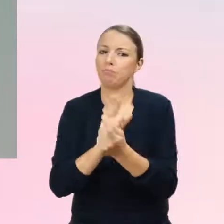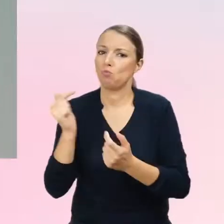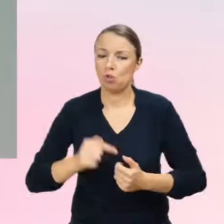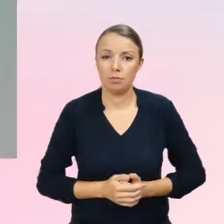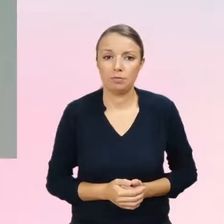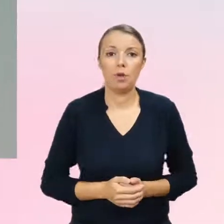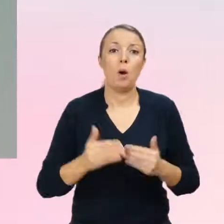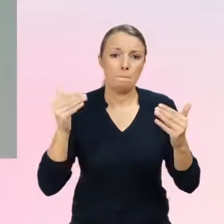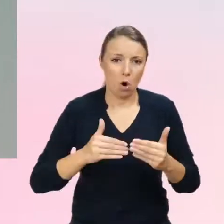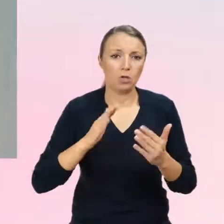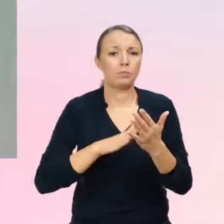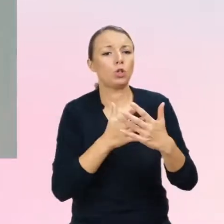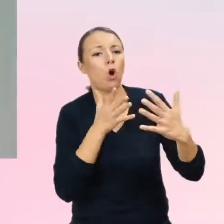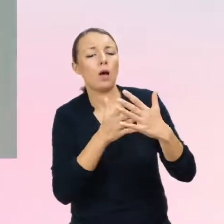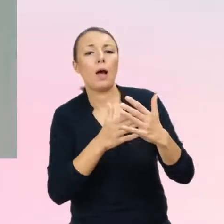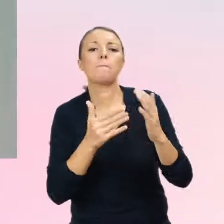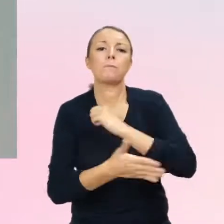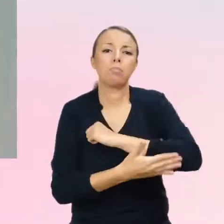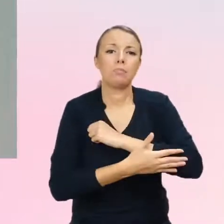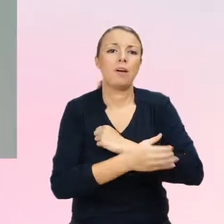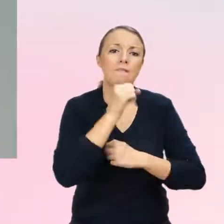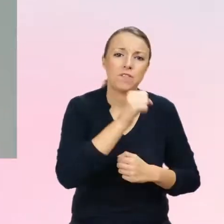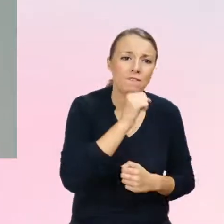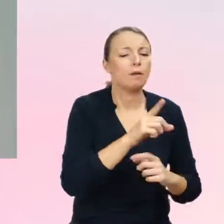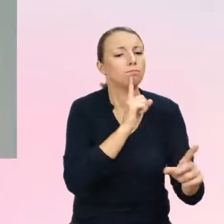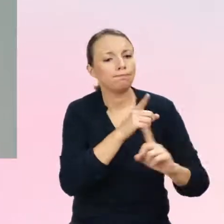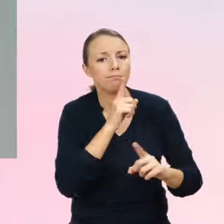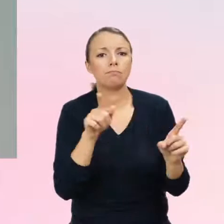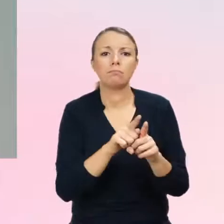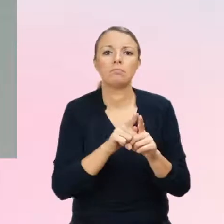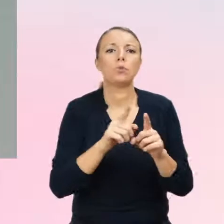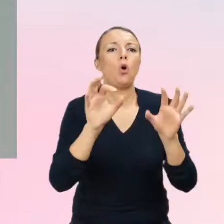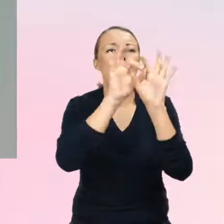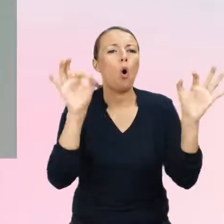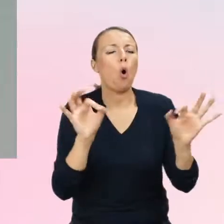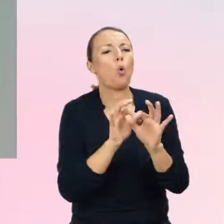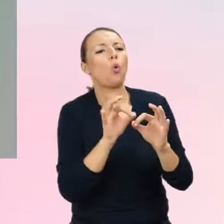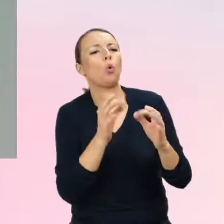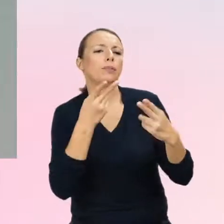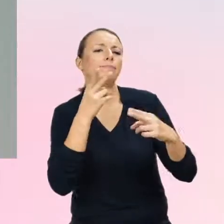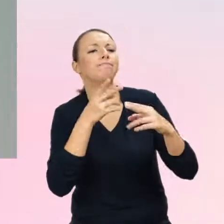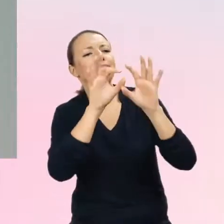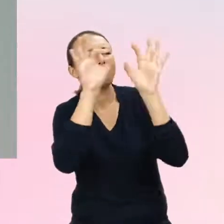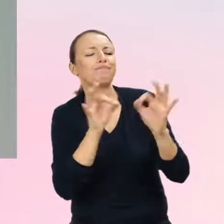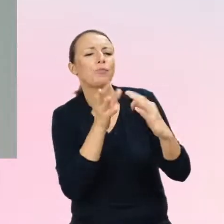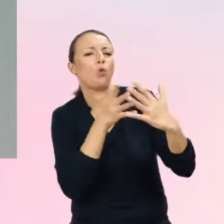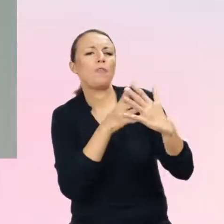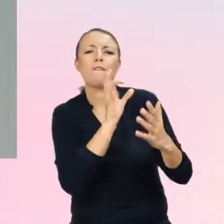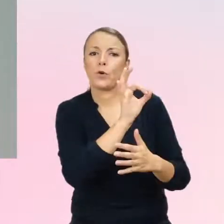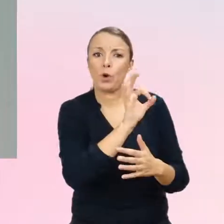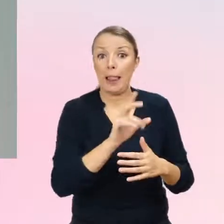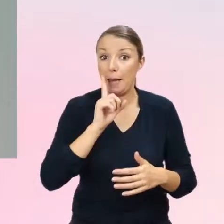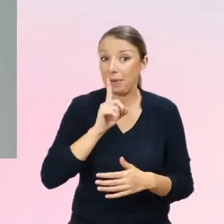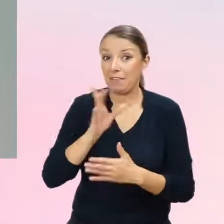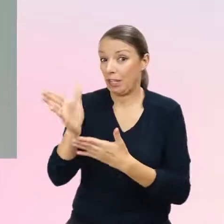wywiadu i obrazu klinicznego, część specjalistów potrafi to zrobić, ale część się tego boi, po prostu nie ma wystarczającego